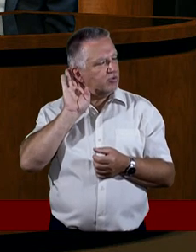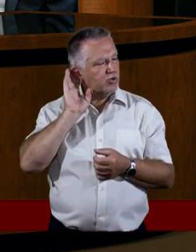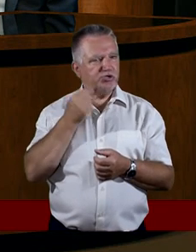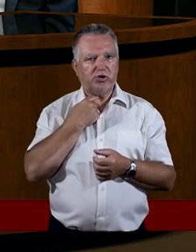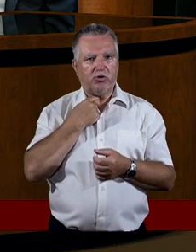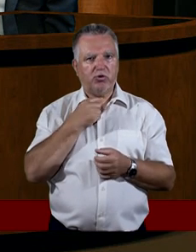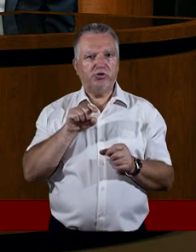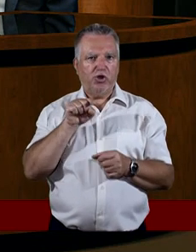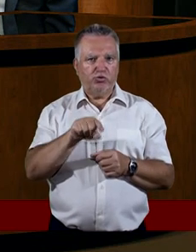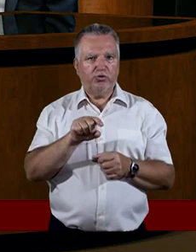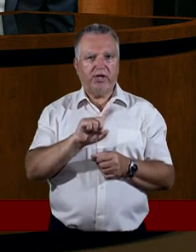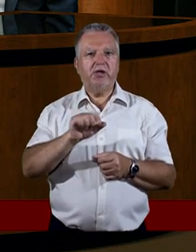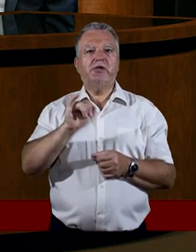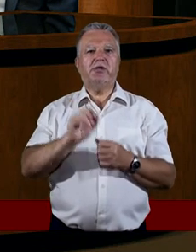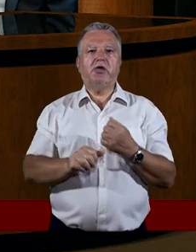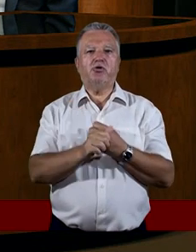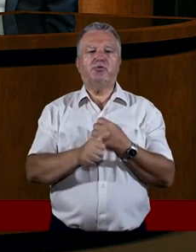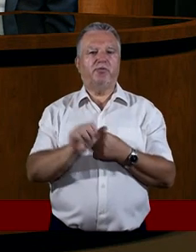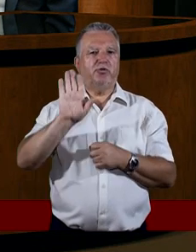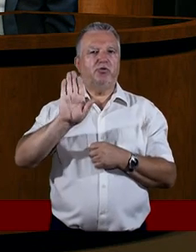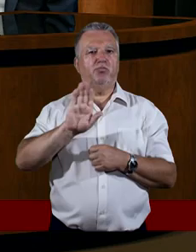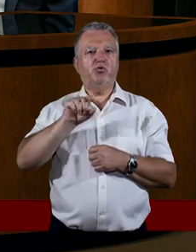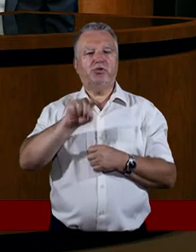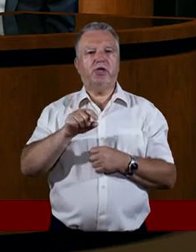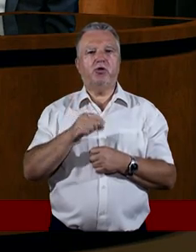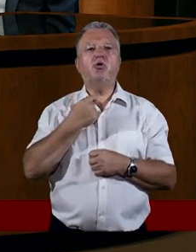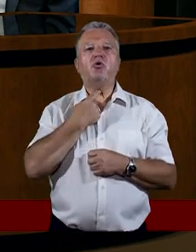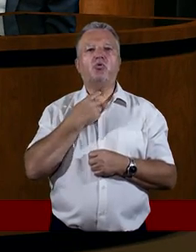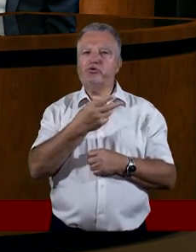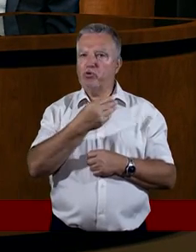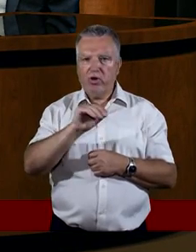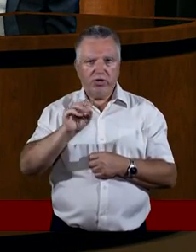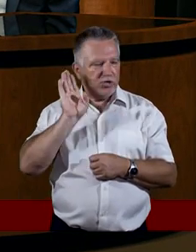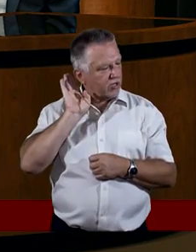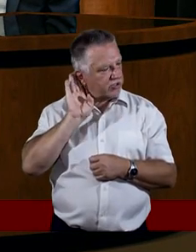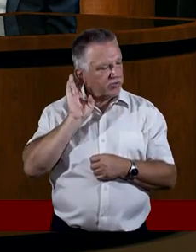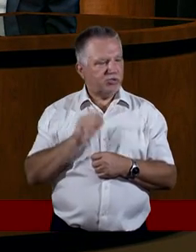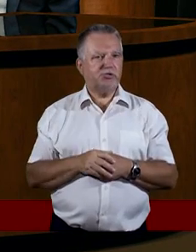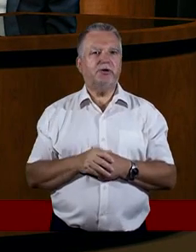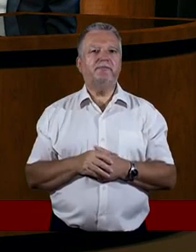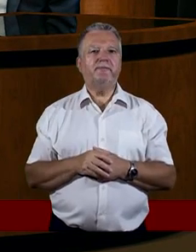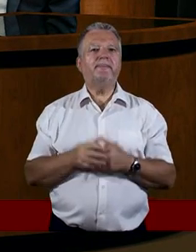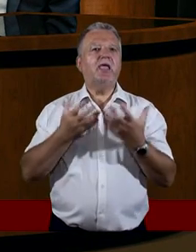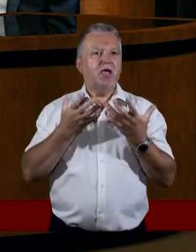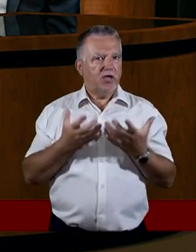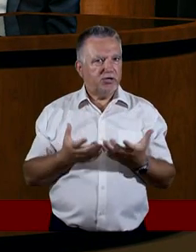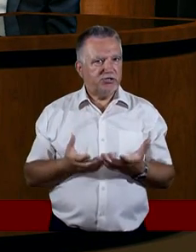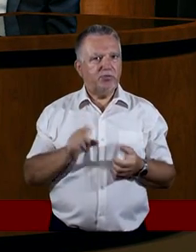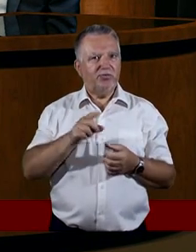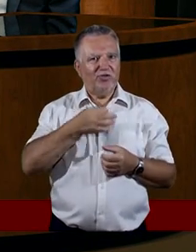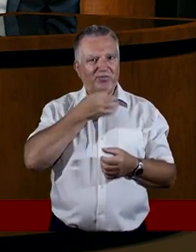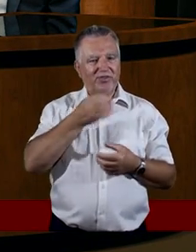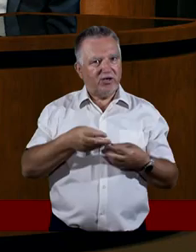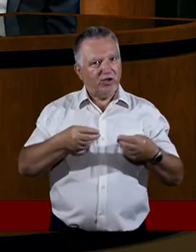Tutaj z jakiegoś powodu Bóg tego głosu nie słyszy, prawda? No i właśnie, chciałbym to